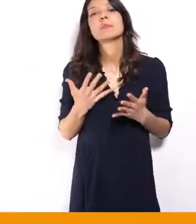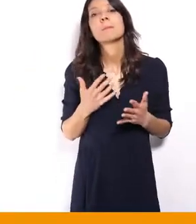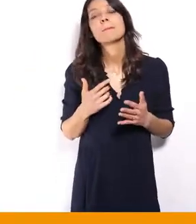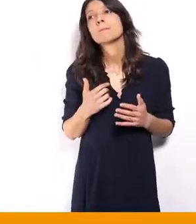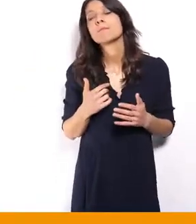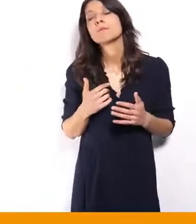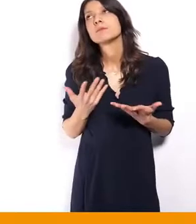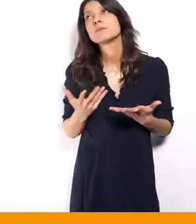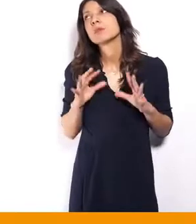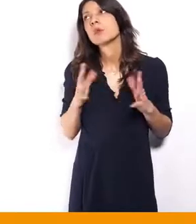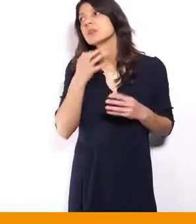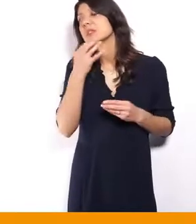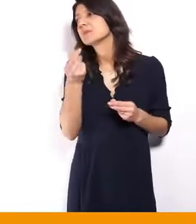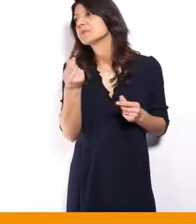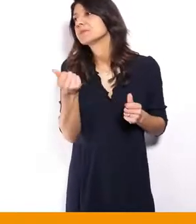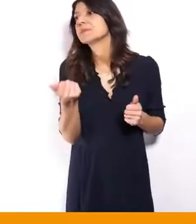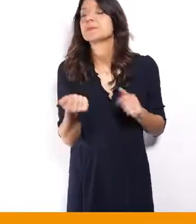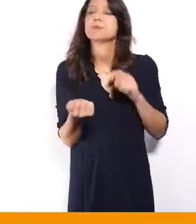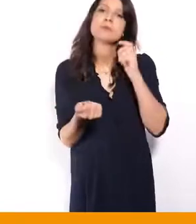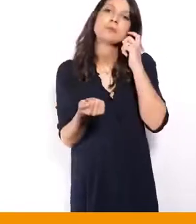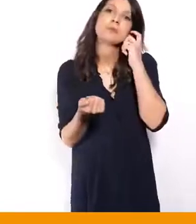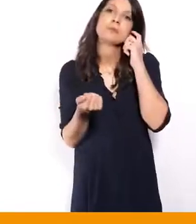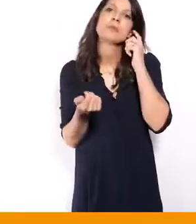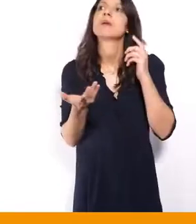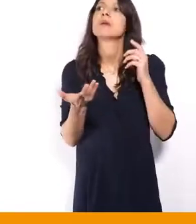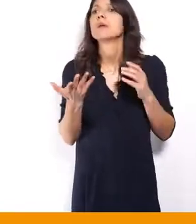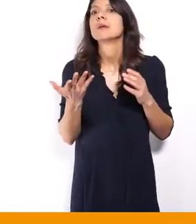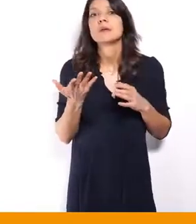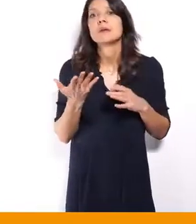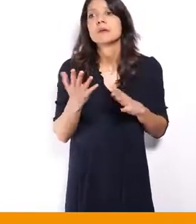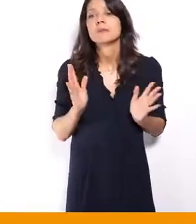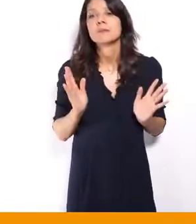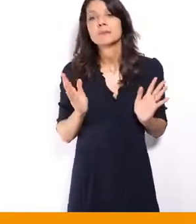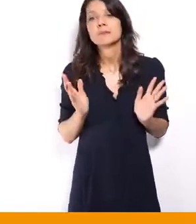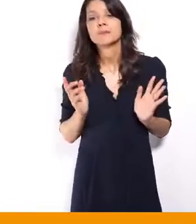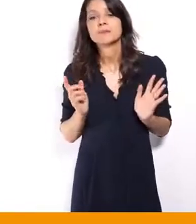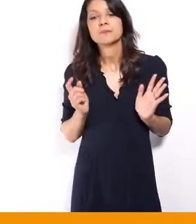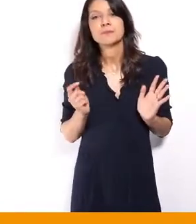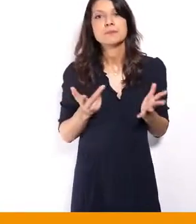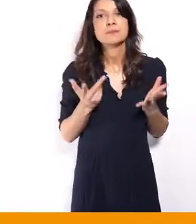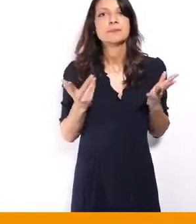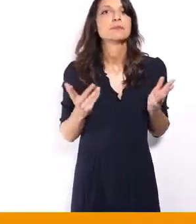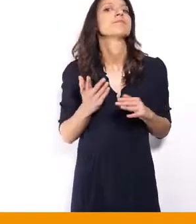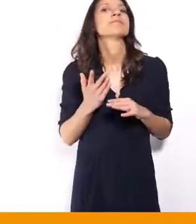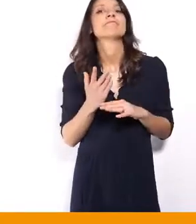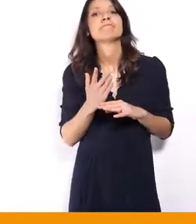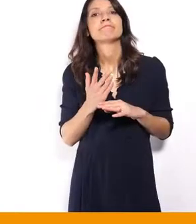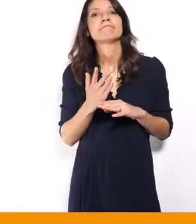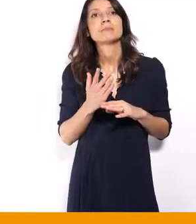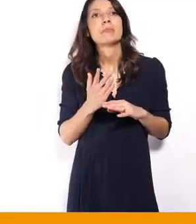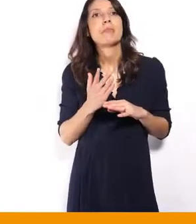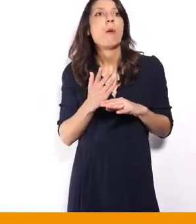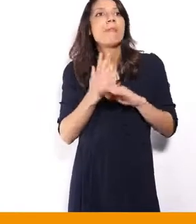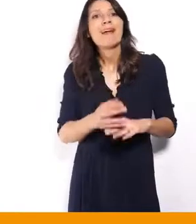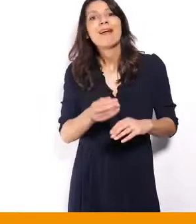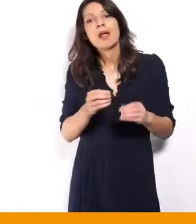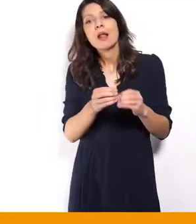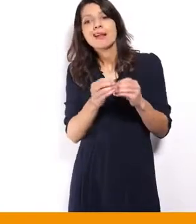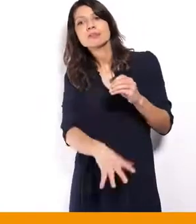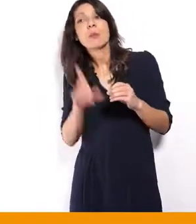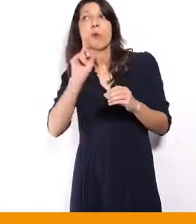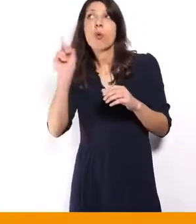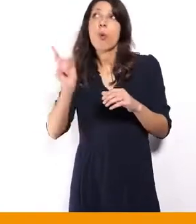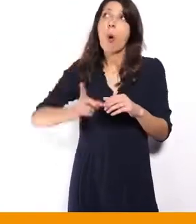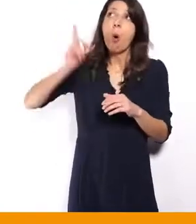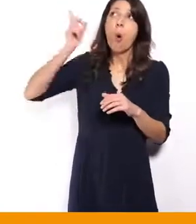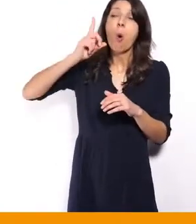sont prêts à renoncer parce qu'en haut, ceux qui ont de l'argent, ceux qui ont le